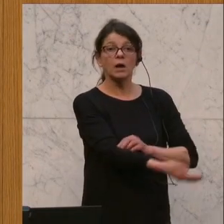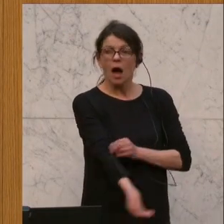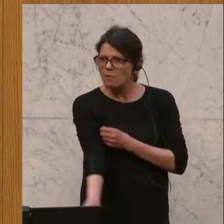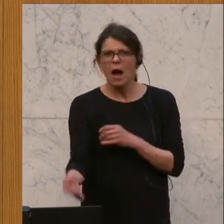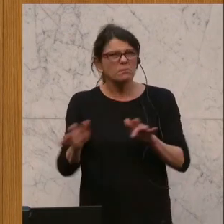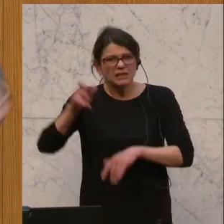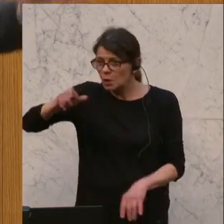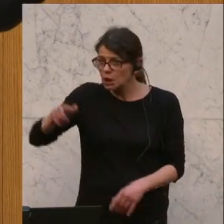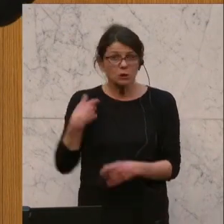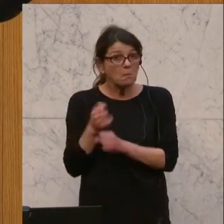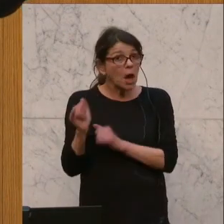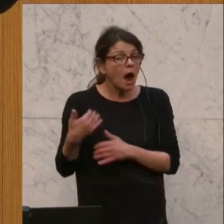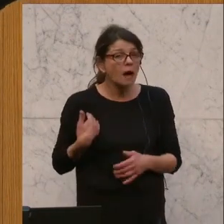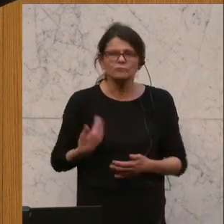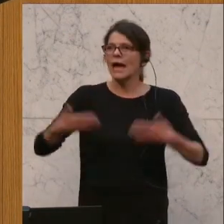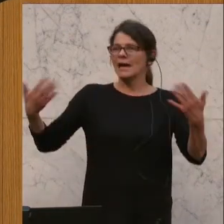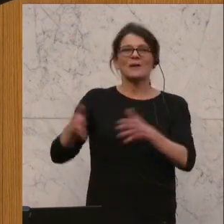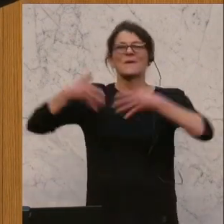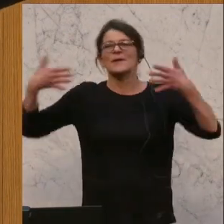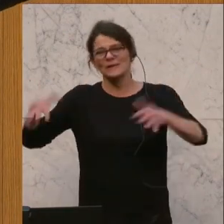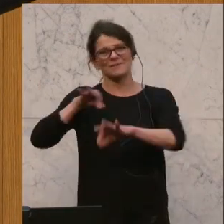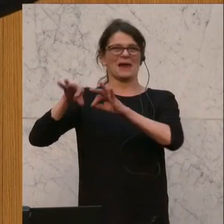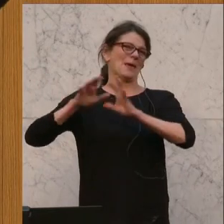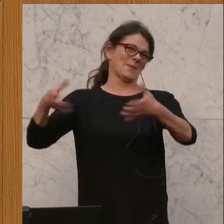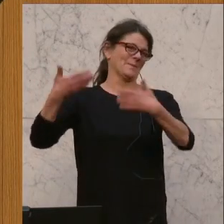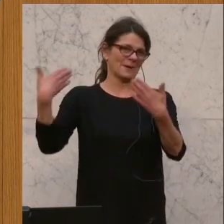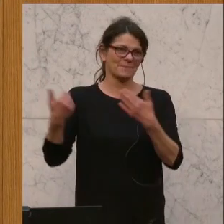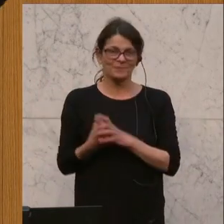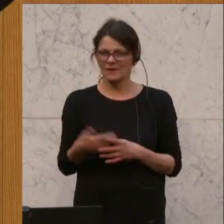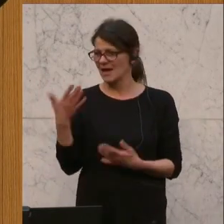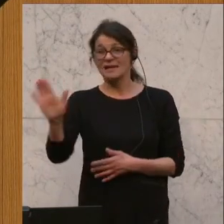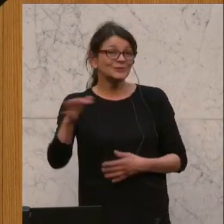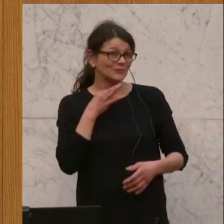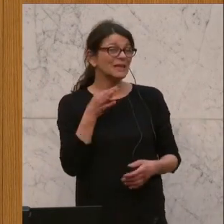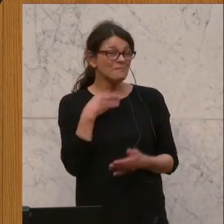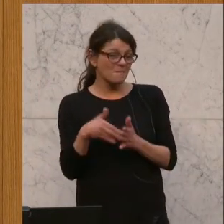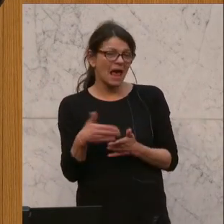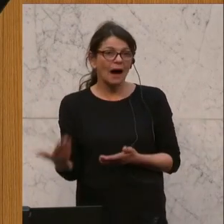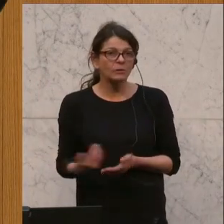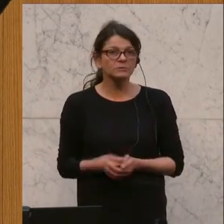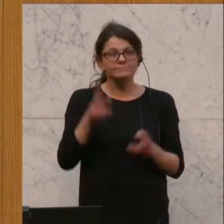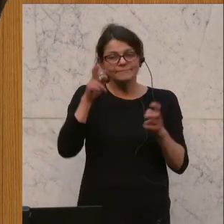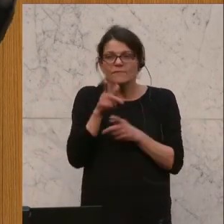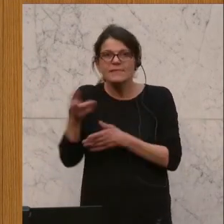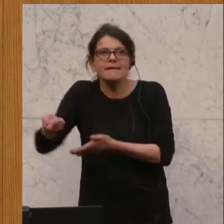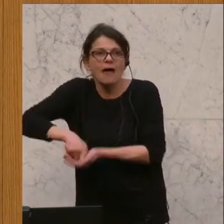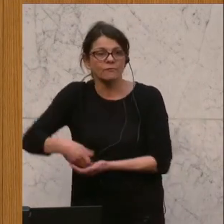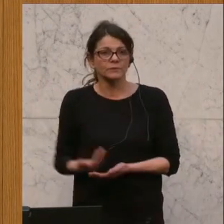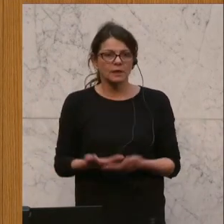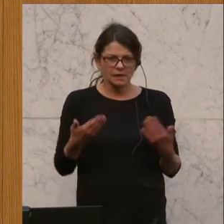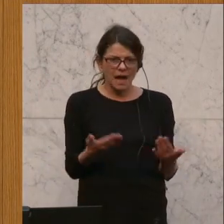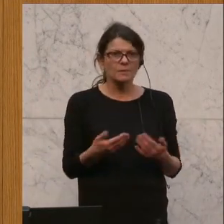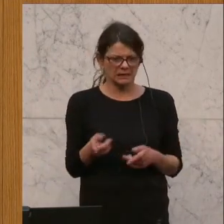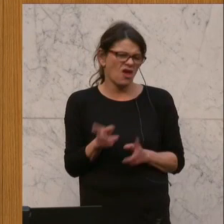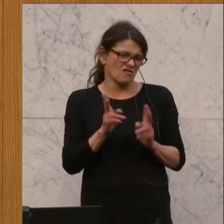bei den Pensionisten machen wir das, weil sie sind die größte Wählergruppe, nicht? Es geht nur um ihre Stimme. Sie werden gekauft, aber das ist hier